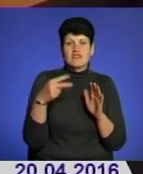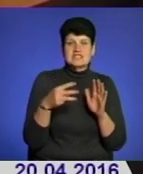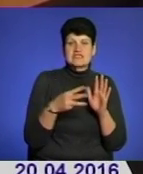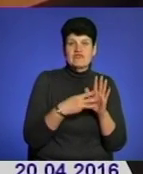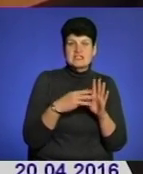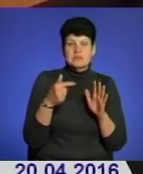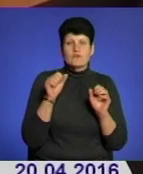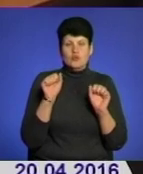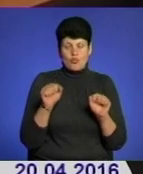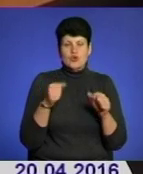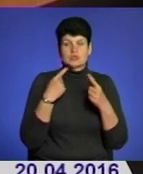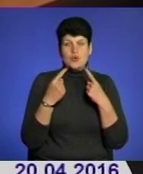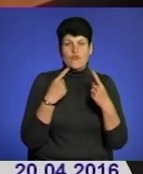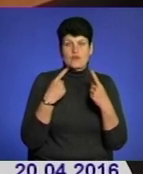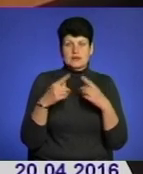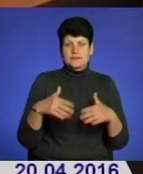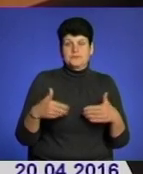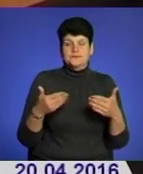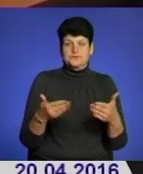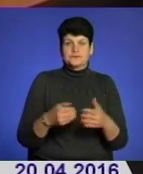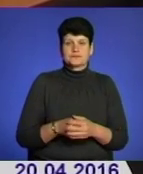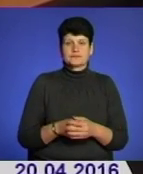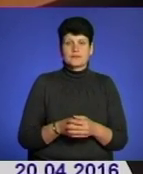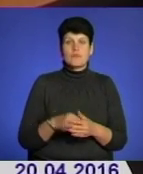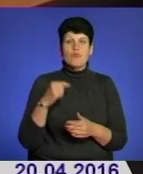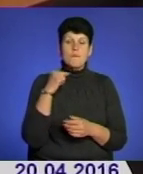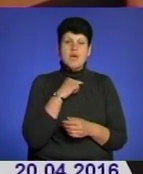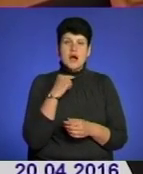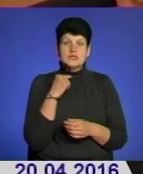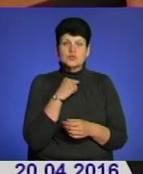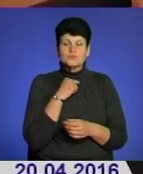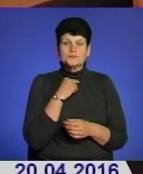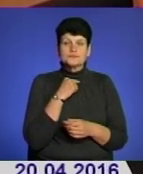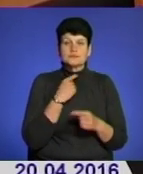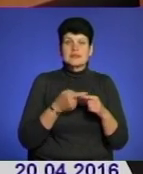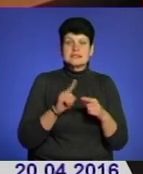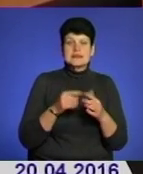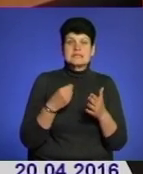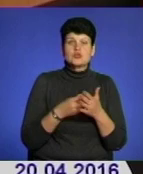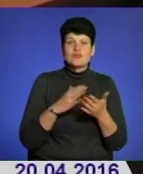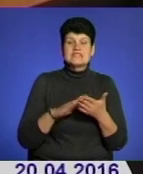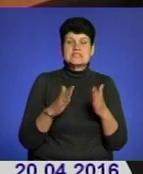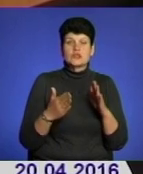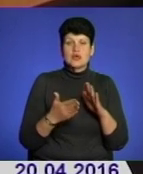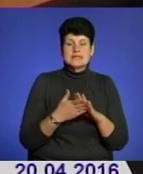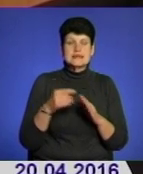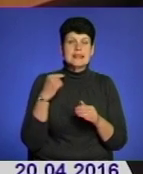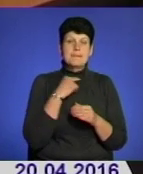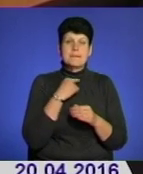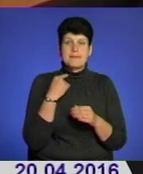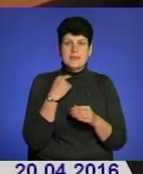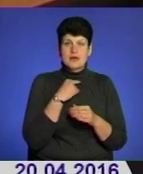говорити, рекомендувати. По м'ясу, цінова ситуація на м'ясо,